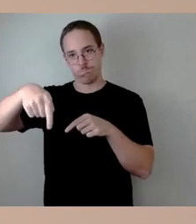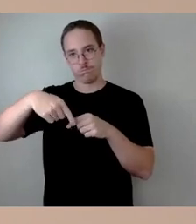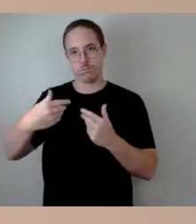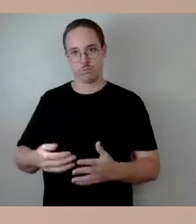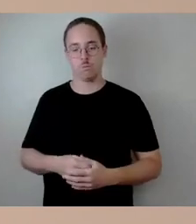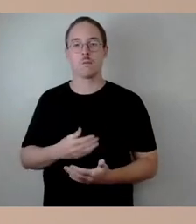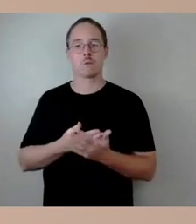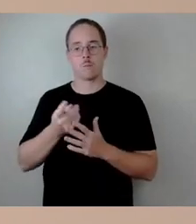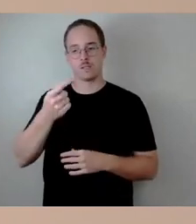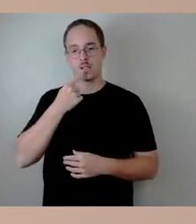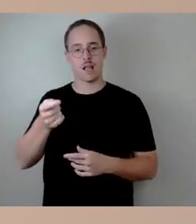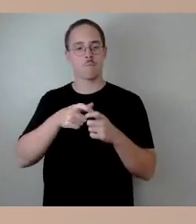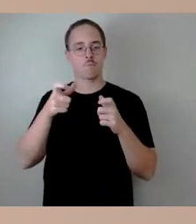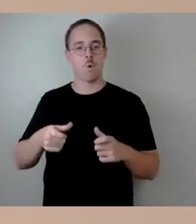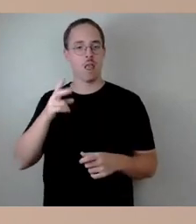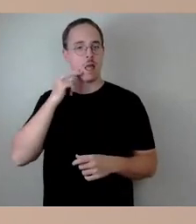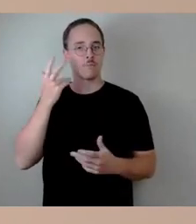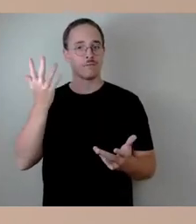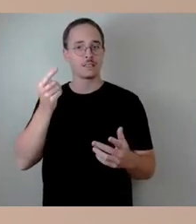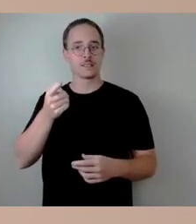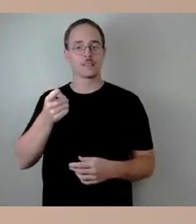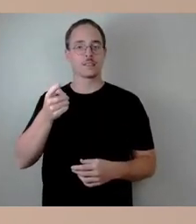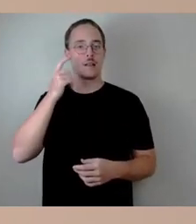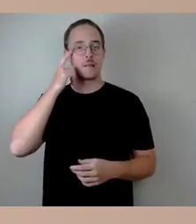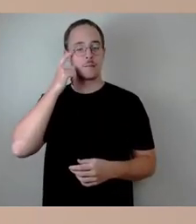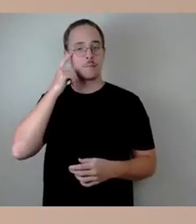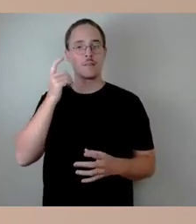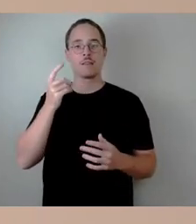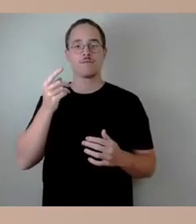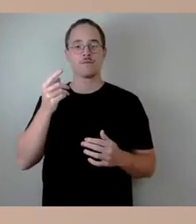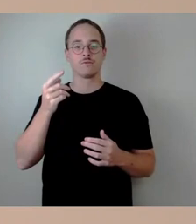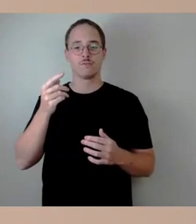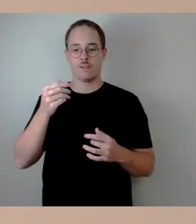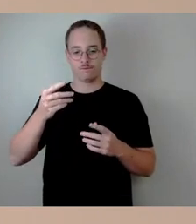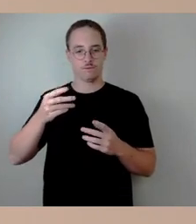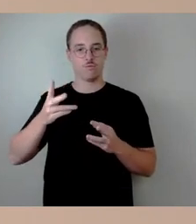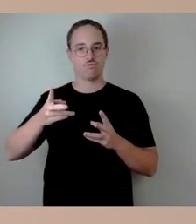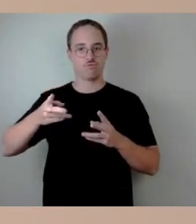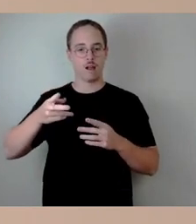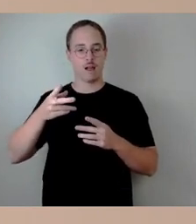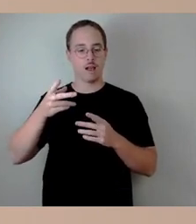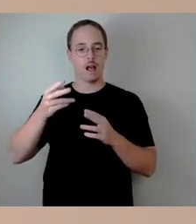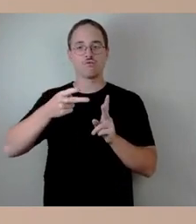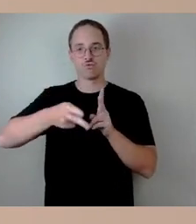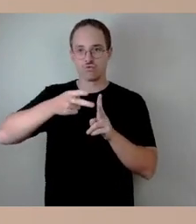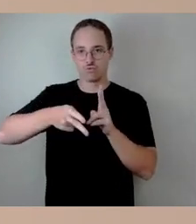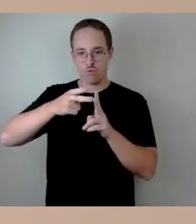über die Eisenbahn im Industriegelände, Königsbrücker Straße 2027,